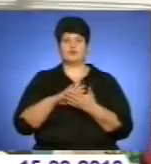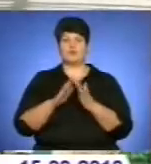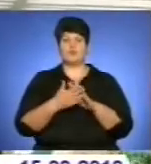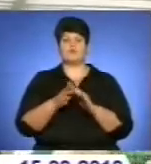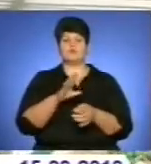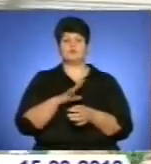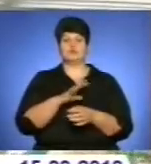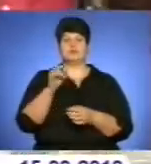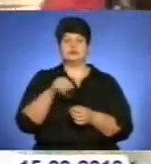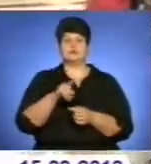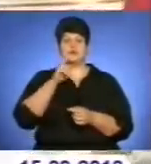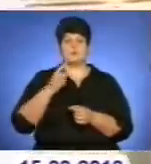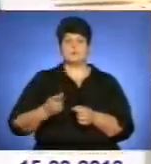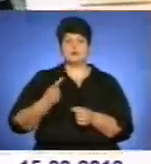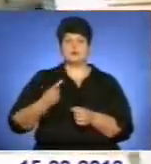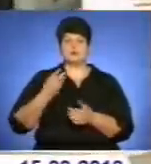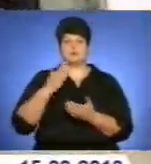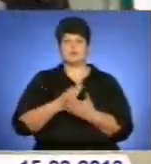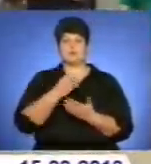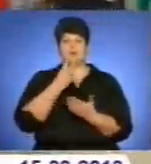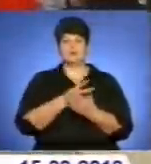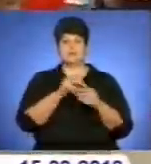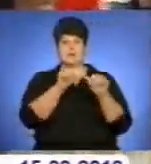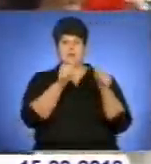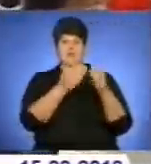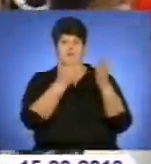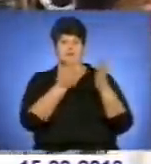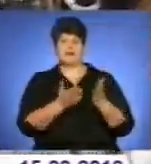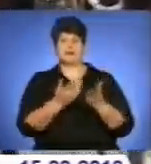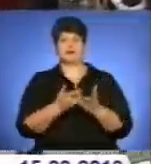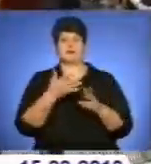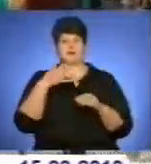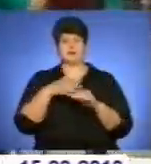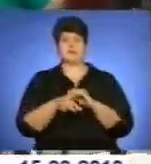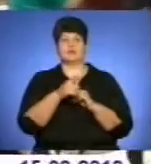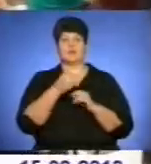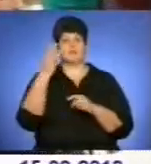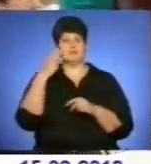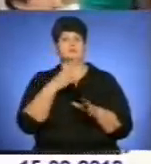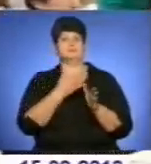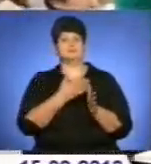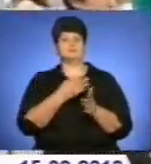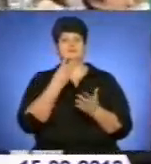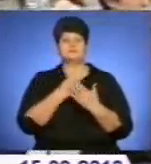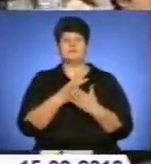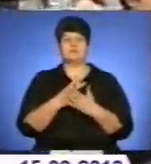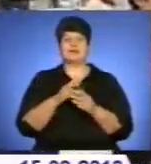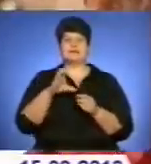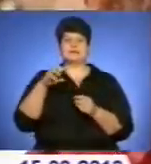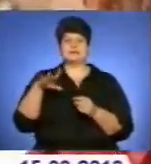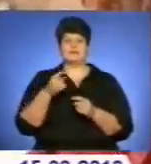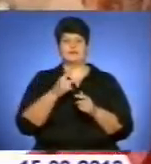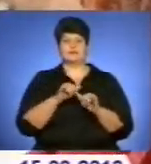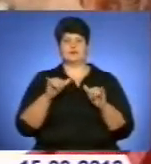можна було побачити зачіск для наречених «Неминулий майстри і теми Євро-2012», яка стала вже традиційною на різноманітних модних